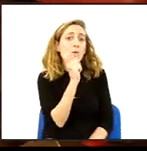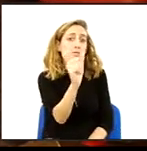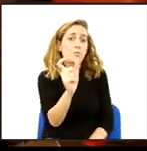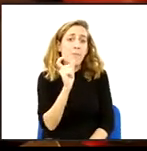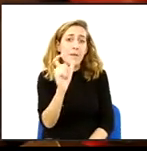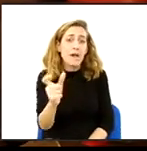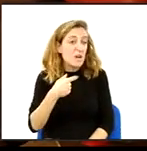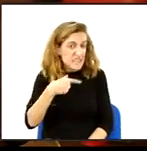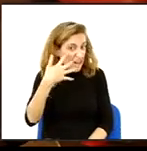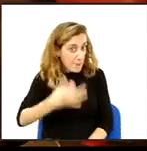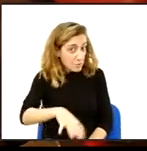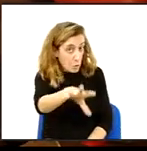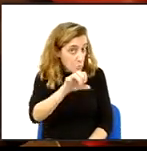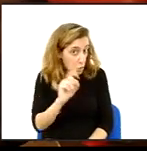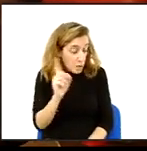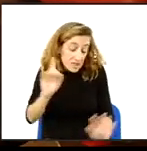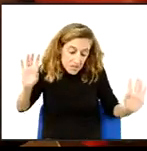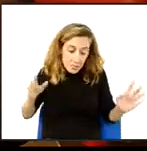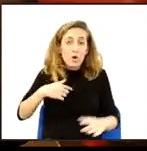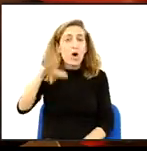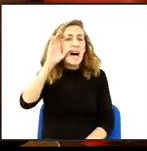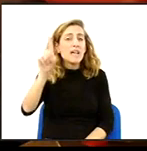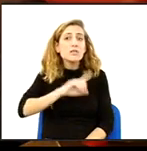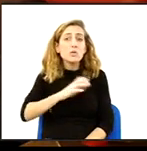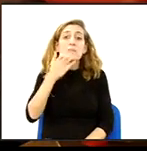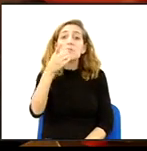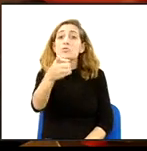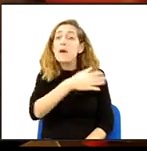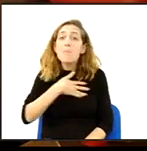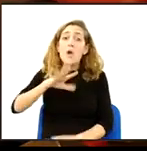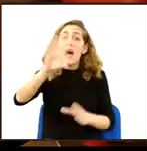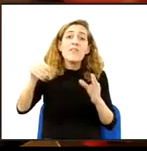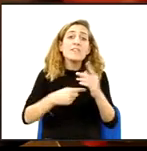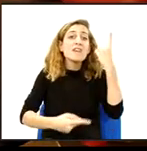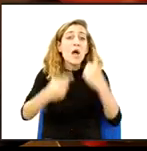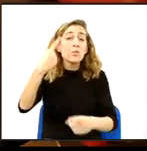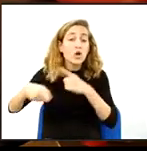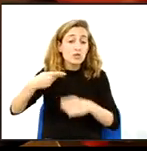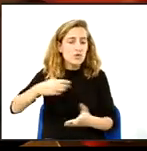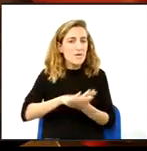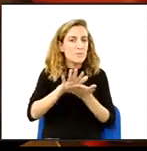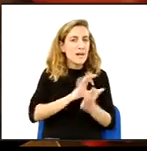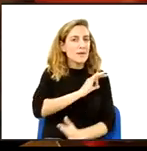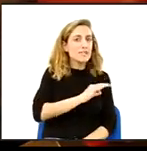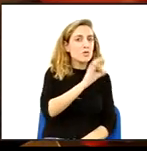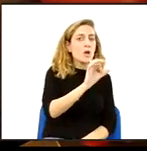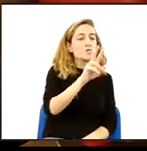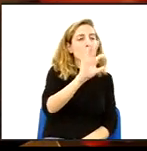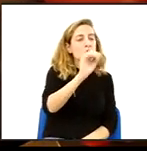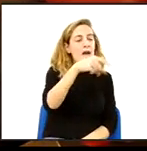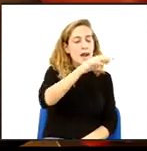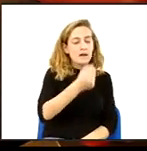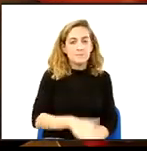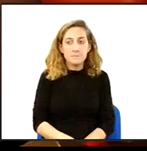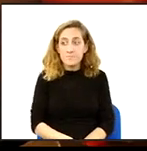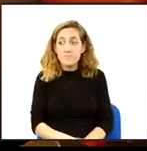pràcticament no l'he entès. en tot cas, escolti'm, vostè si vol afegir alguna cosa, però jo vaig parlar amb la senyora Susana, em va dir que li semblava bé,'única